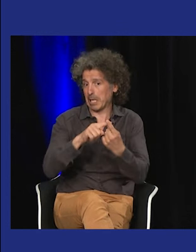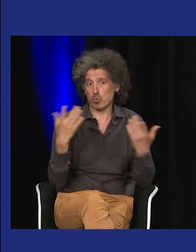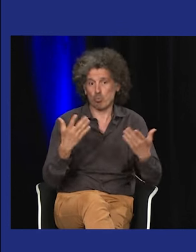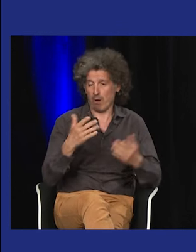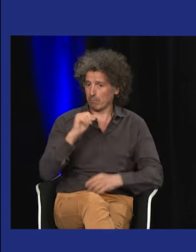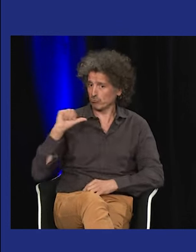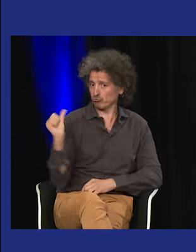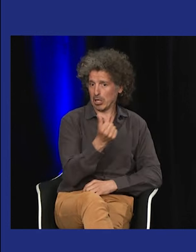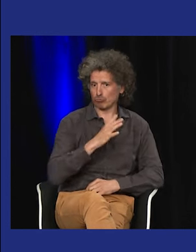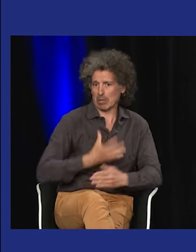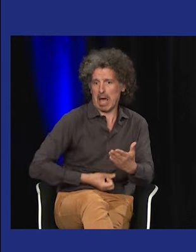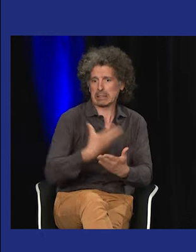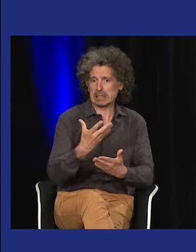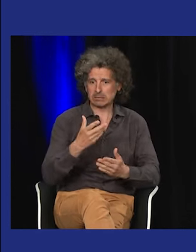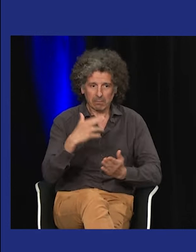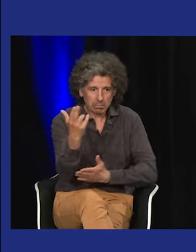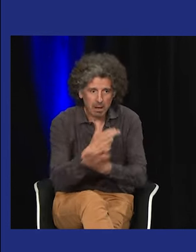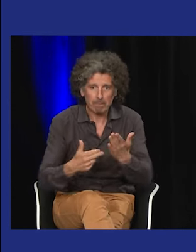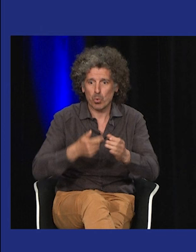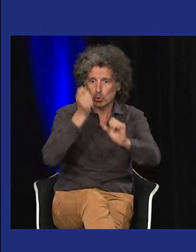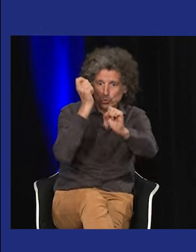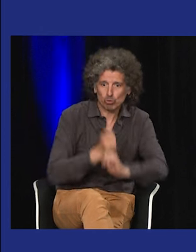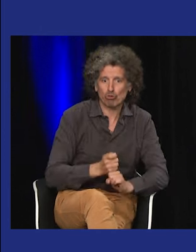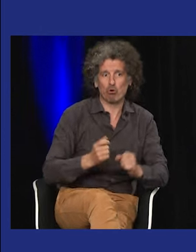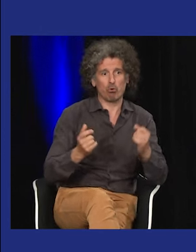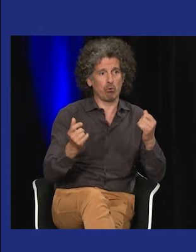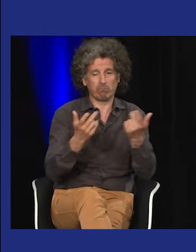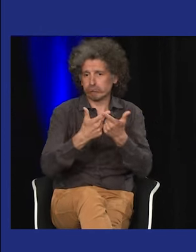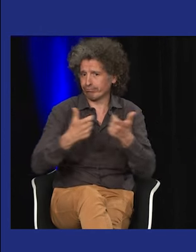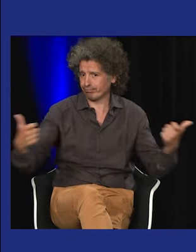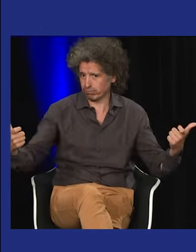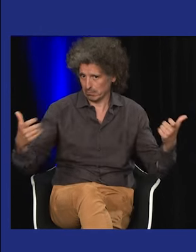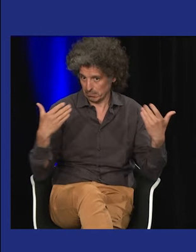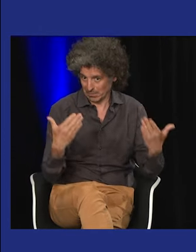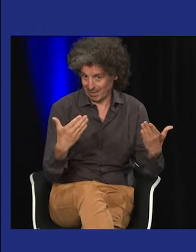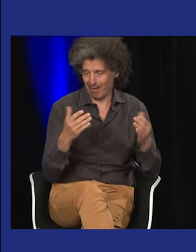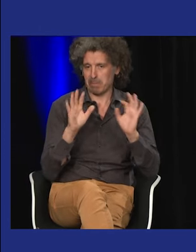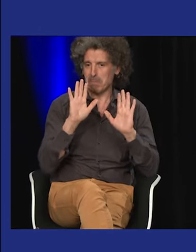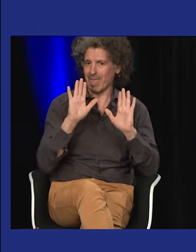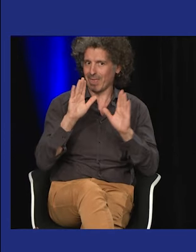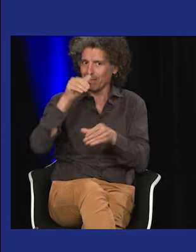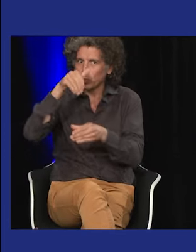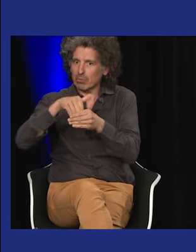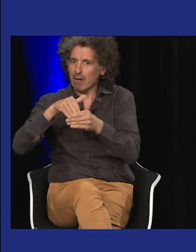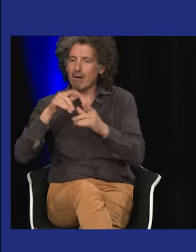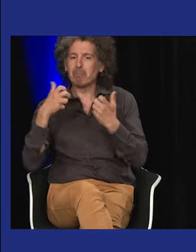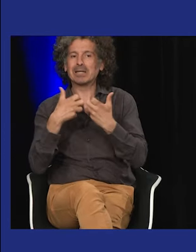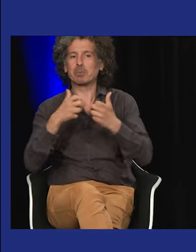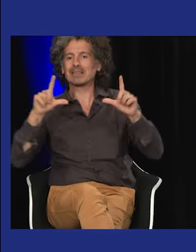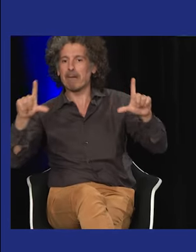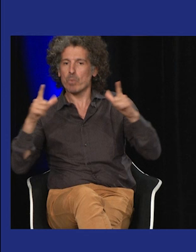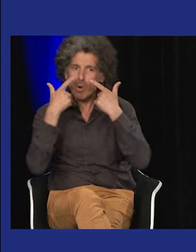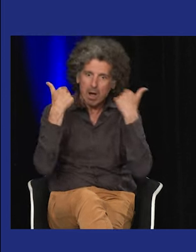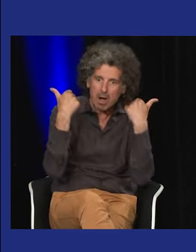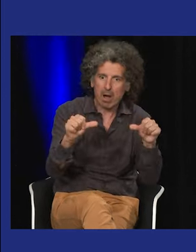on parle d'art des sourds, c'est que chacun a une possibilité d'être un artiste dans la peinture, la sculpture, etc.